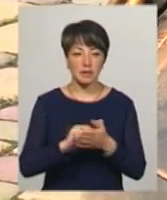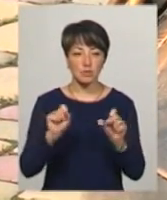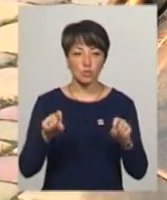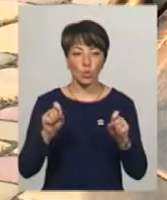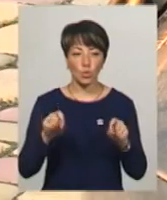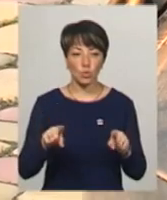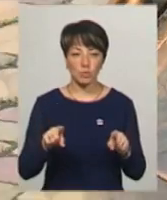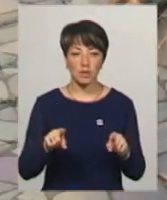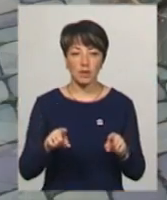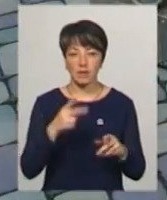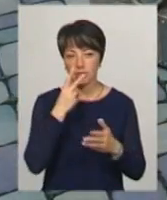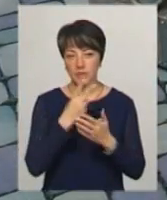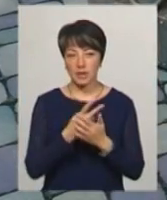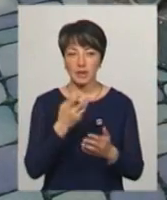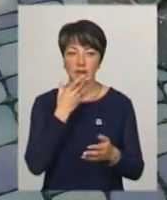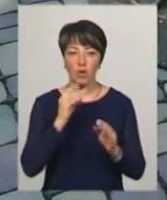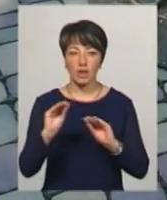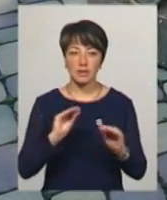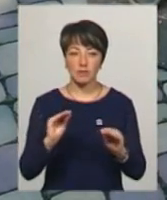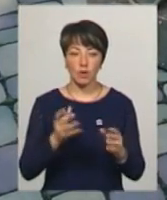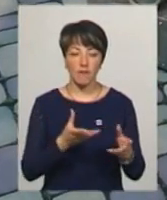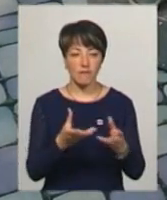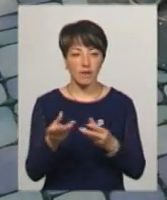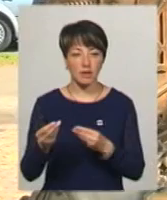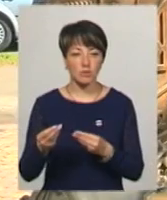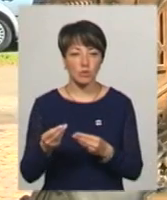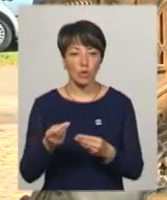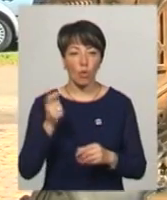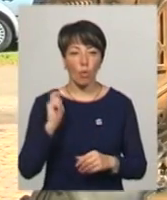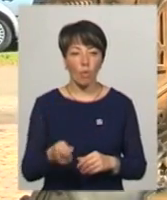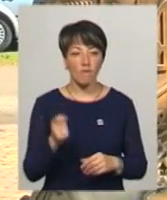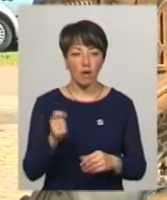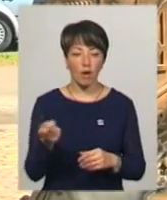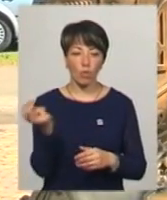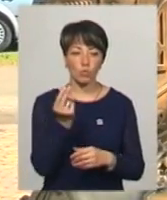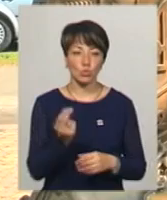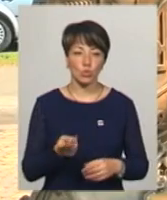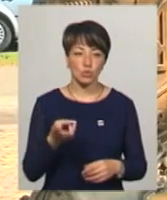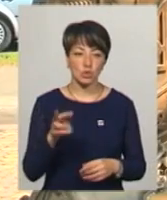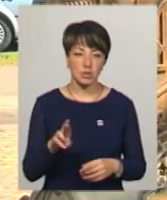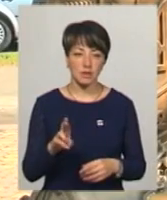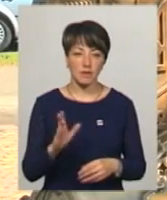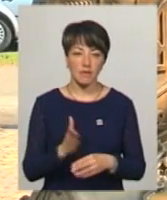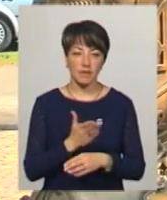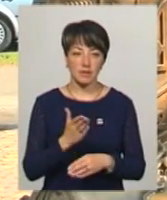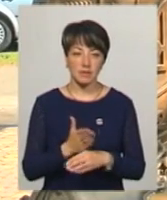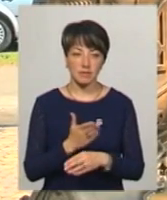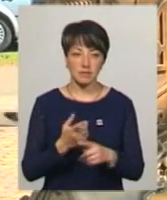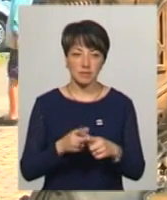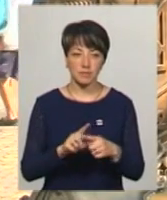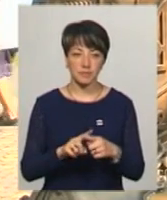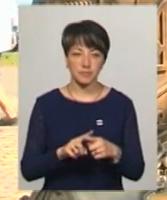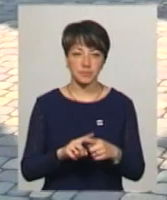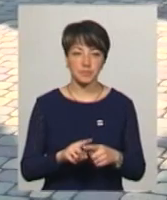для набуття відповідного декоративного ефекту. Ковка художня. Тобто виготовлення кованим шляхом,